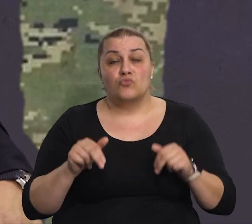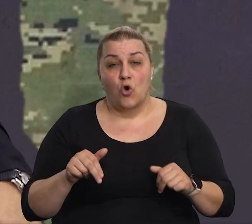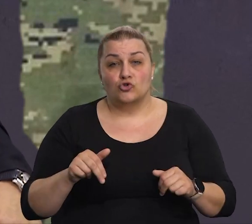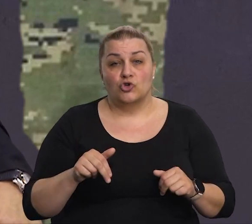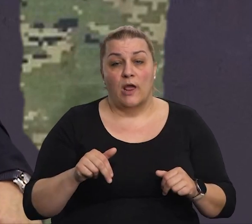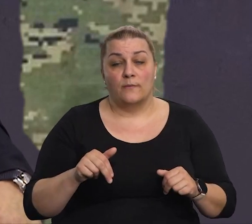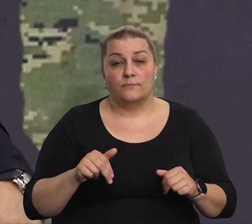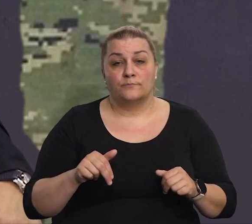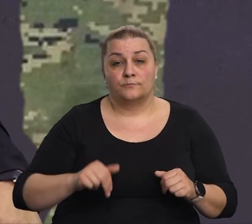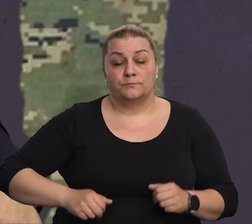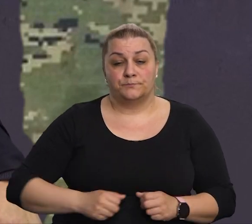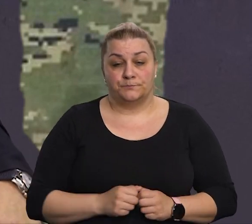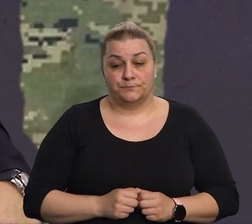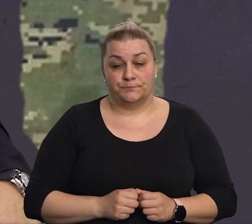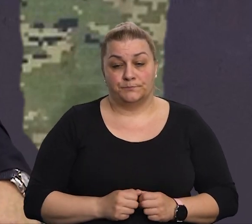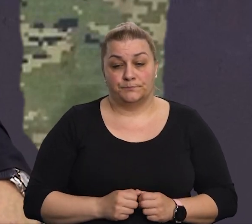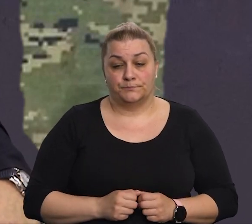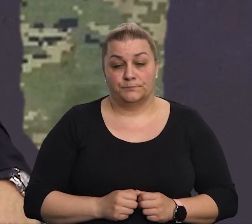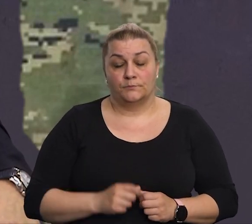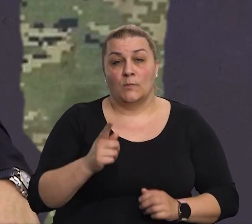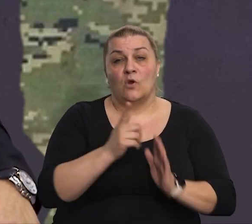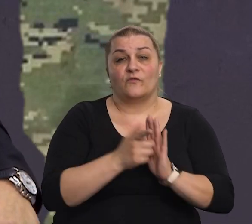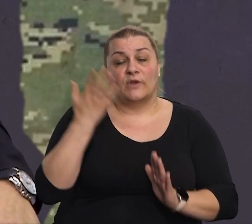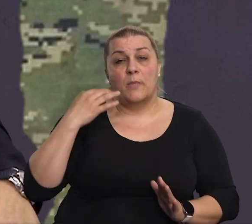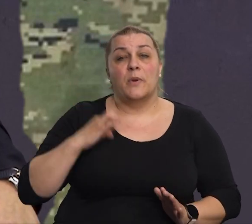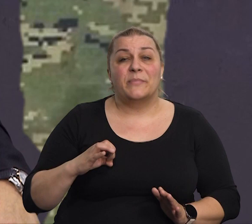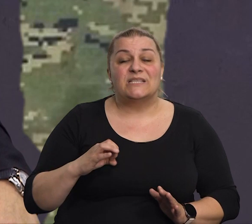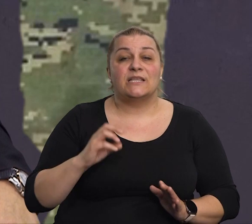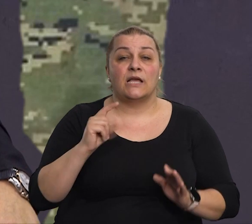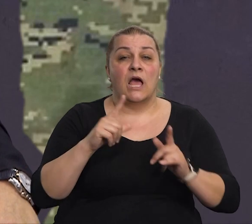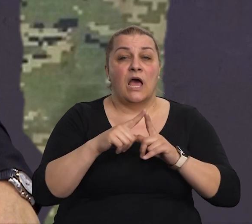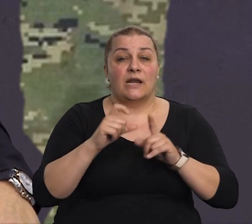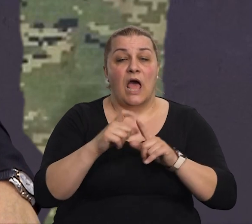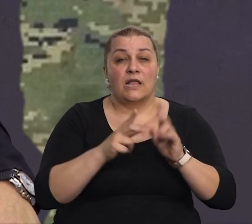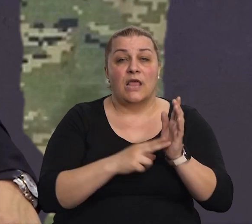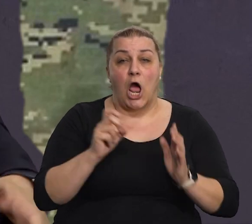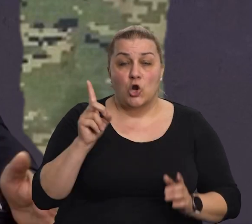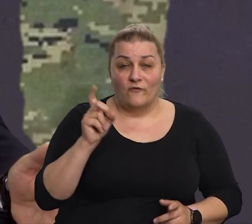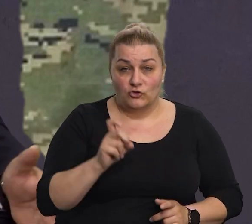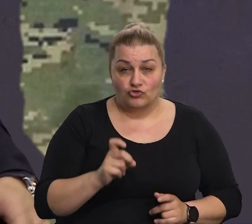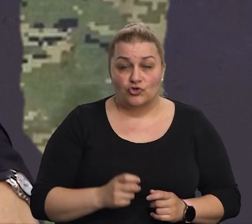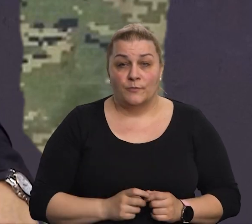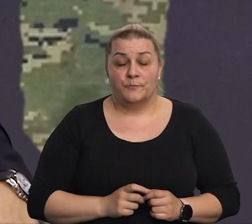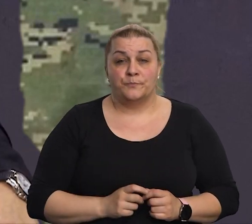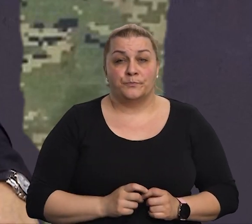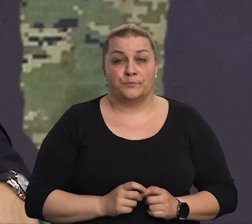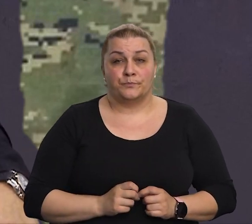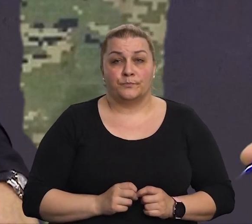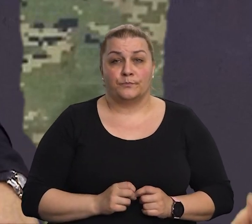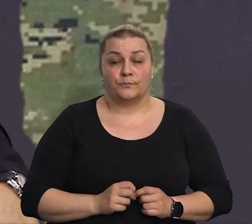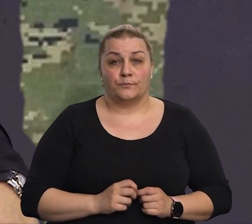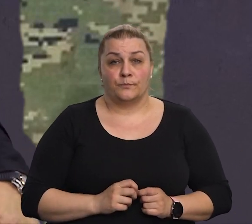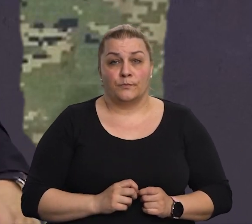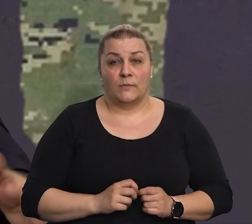tada je bio, predsjednik je bio to Jozora Danović, koji je jedan, znači, nije bilo ovakvom,